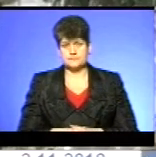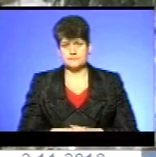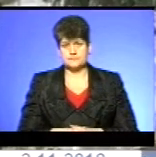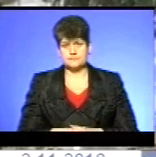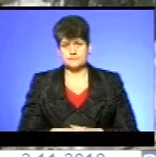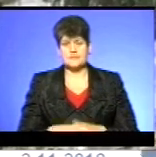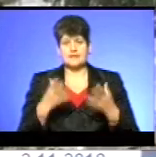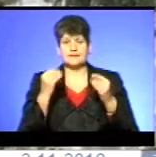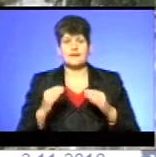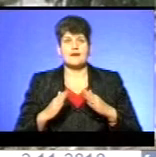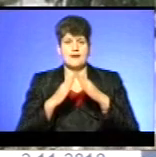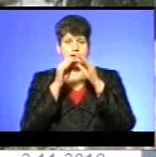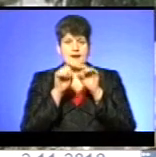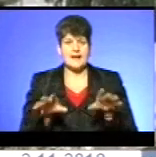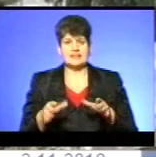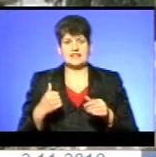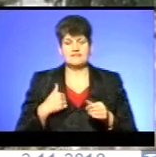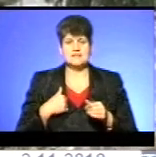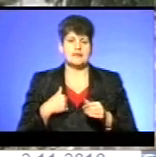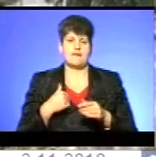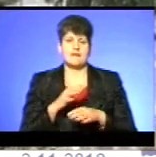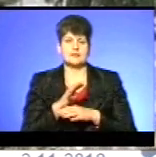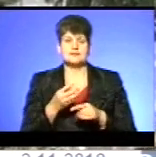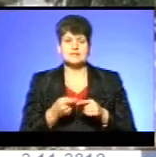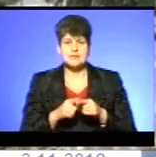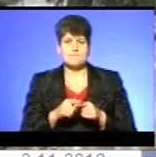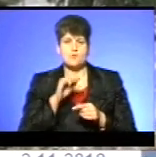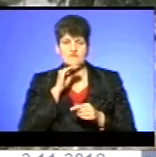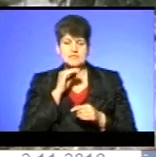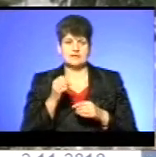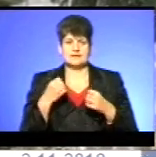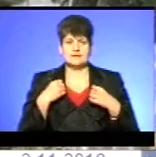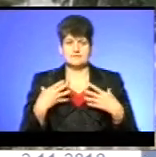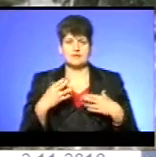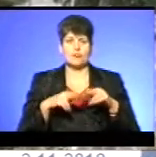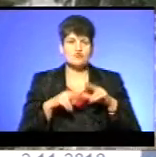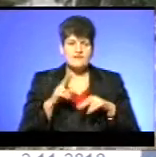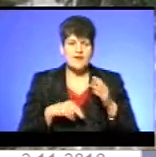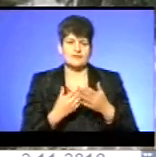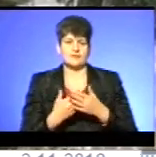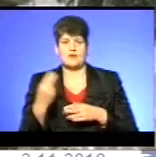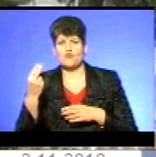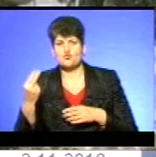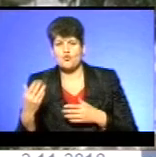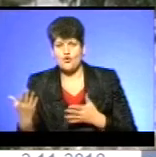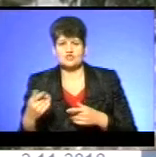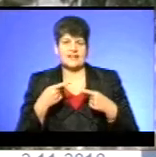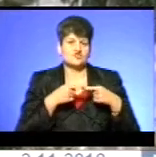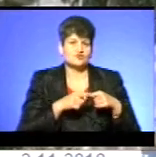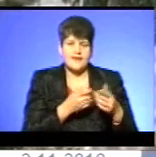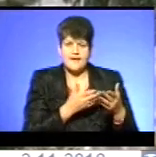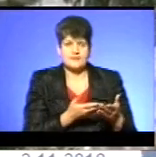День ракетних військ і артилерії – напевно, те ж саме професійне свято, як і будівельника, як і художника, інженера.